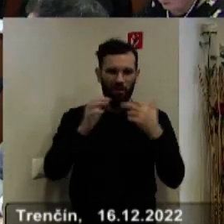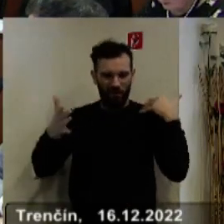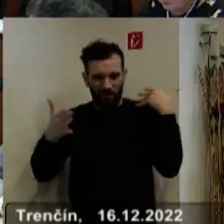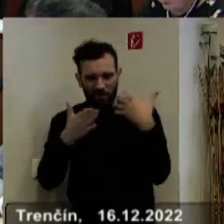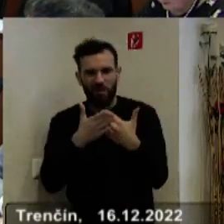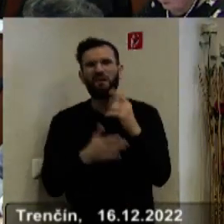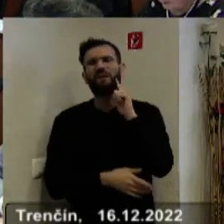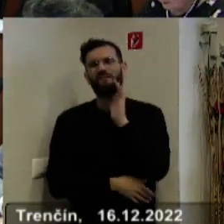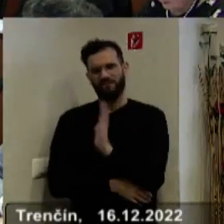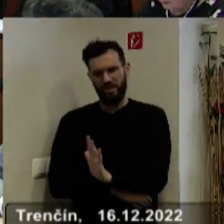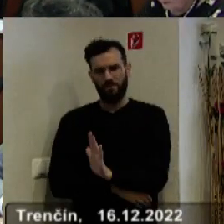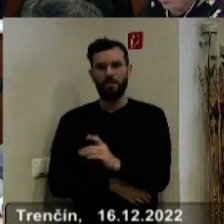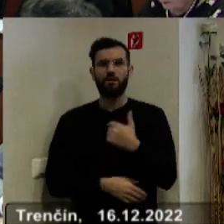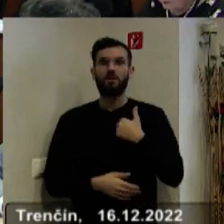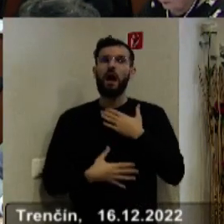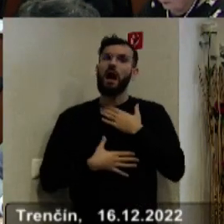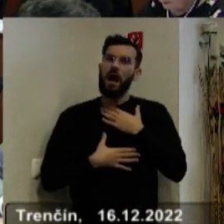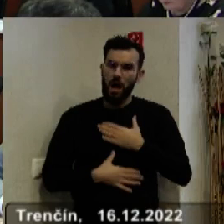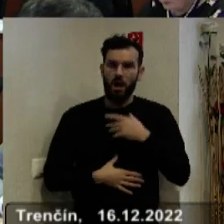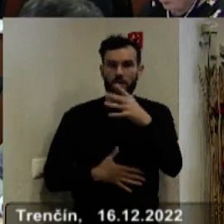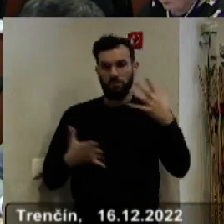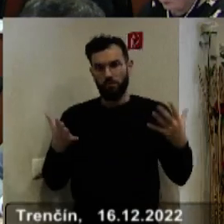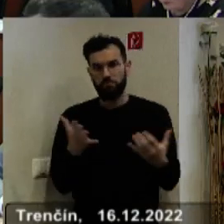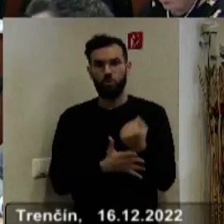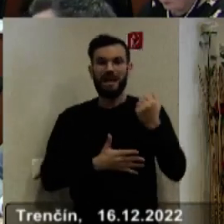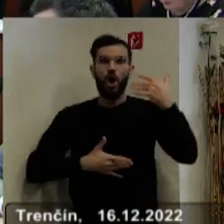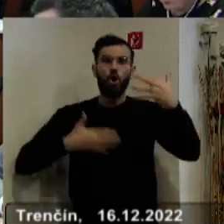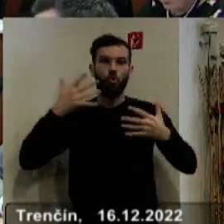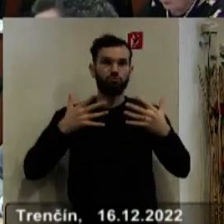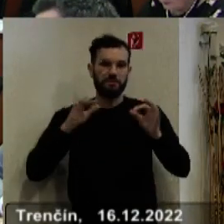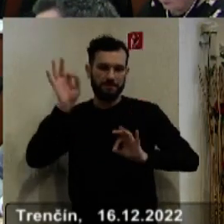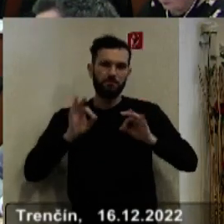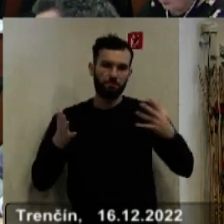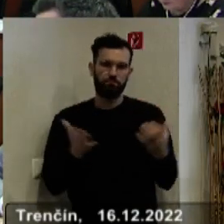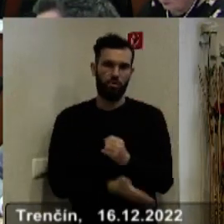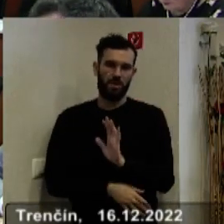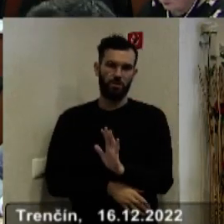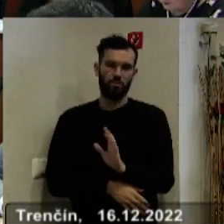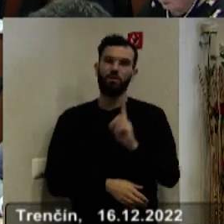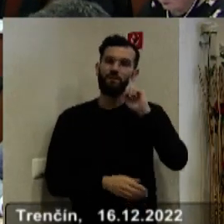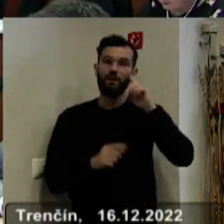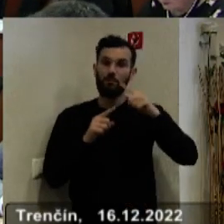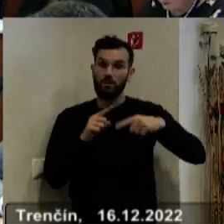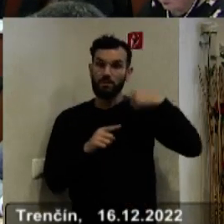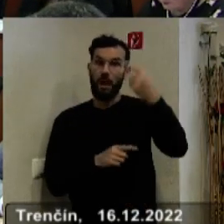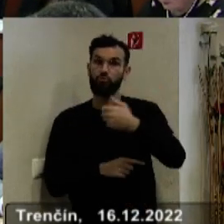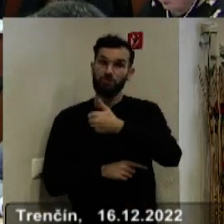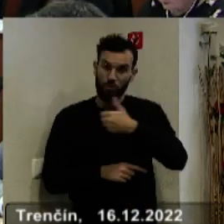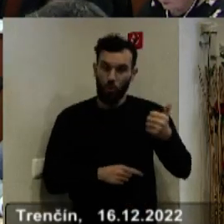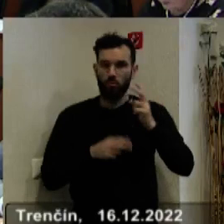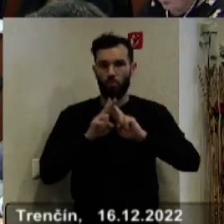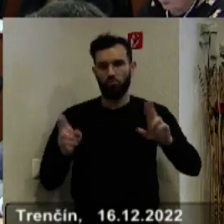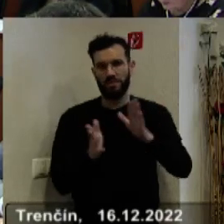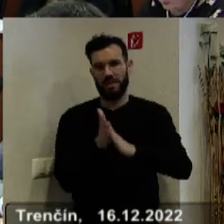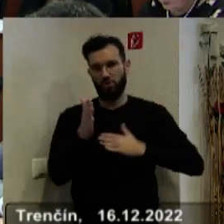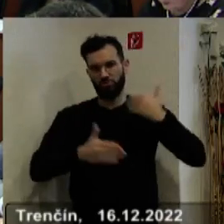A som rád, že sa podaril zostaviť rozpočet, s ktorým môžeme začať budúci kalendárny rok.